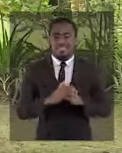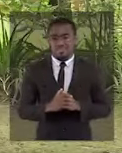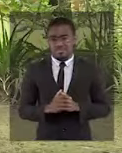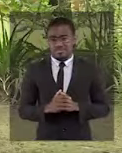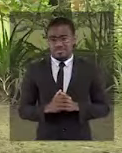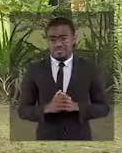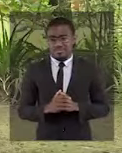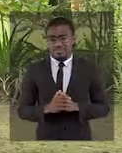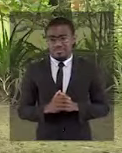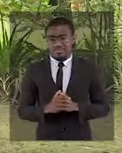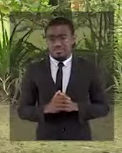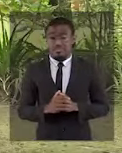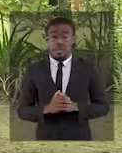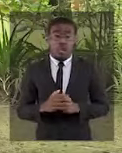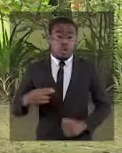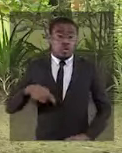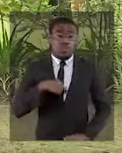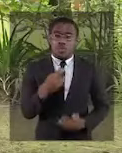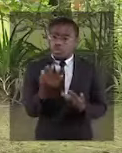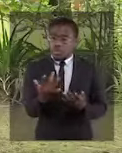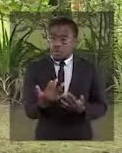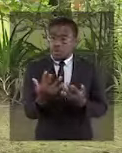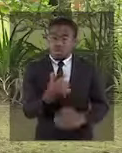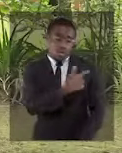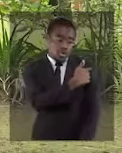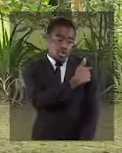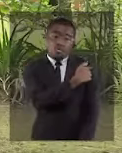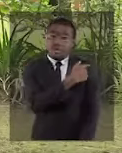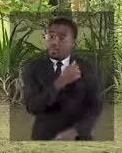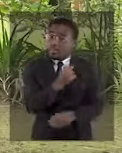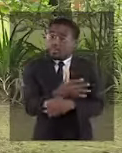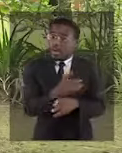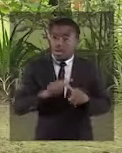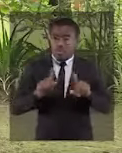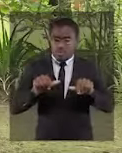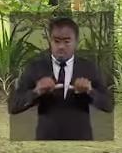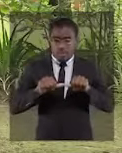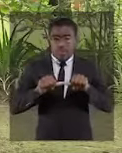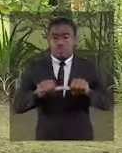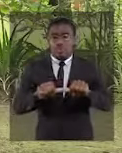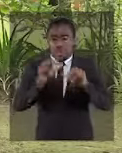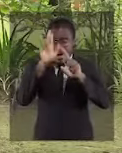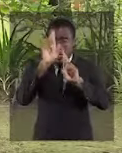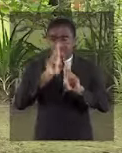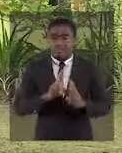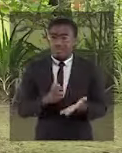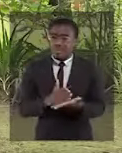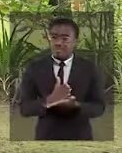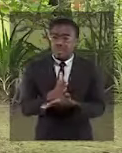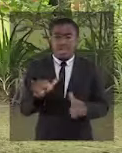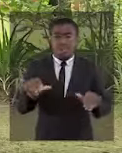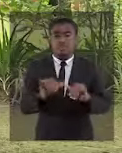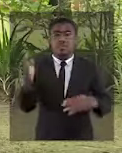En attendant la disponibilité d'un vaccin, il nous faut continuer de respecter strictement